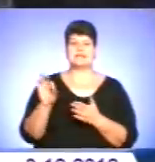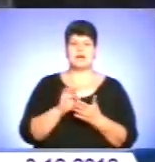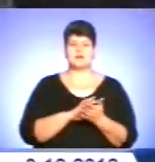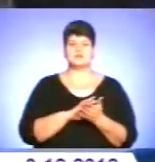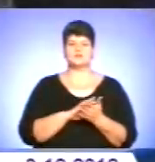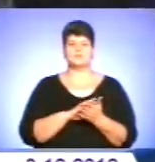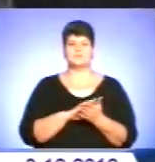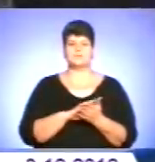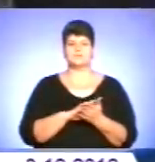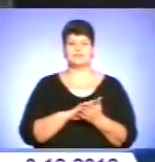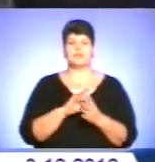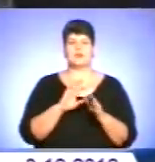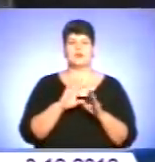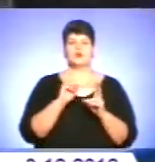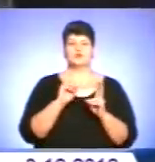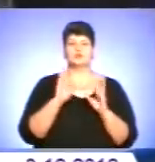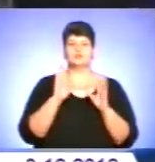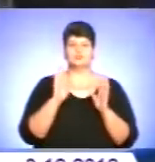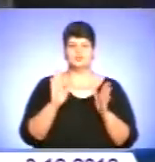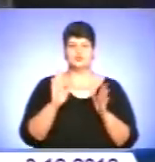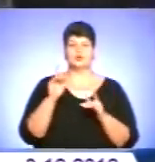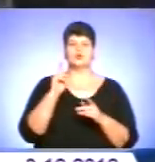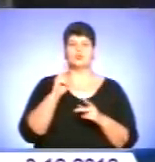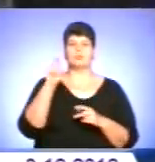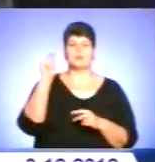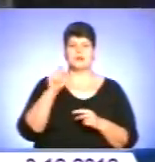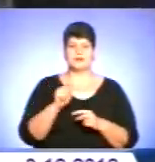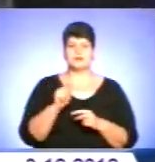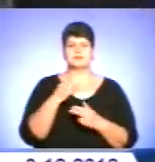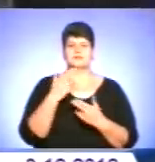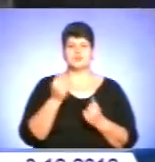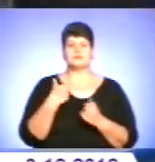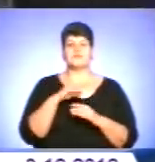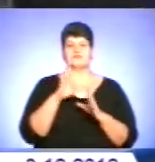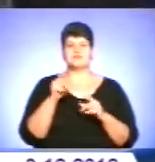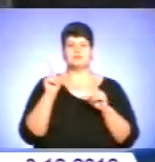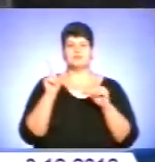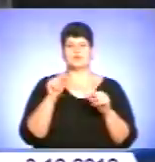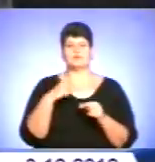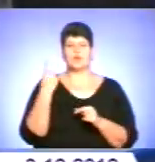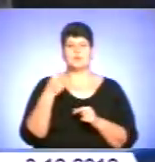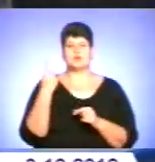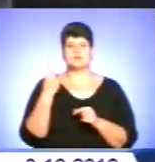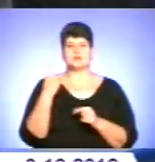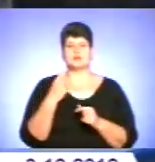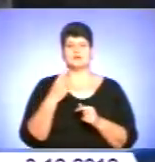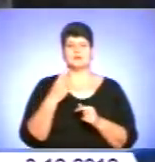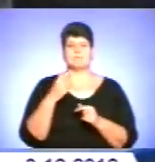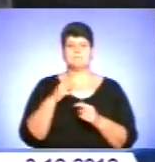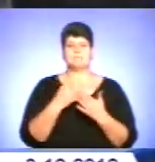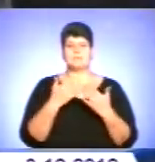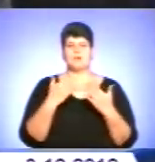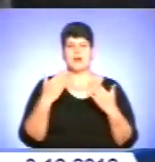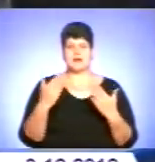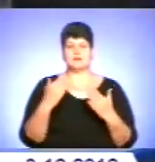вся, хто буде, хто приїде, звичайно. Ми всі поїдемо в обласний меморіальний музей